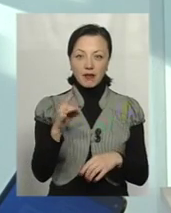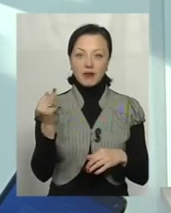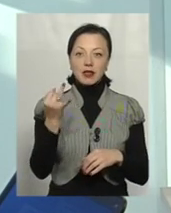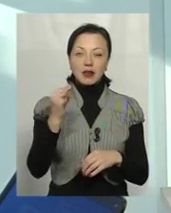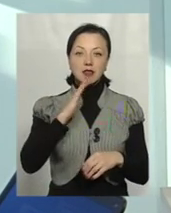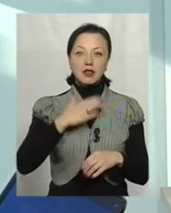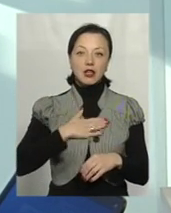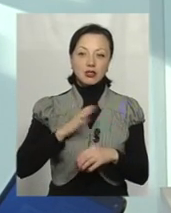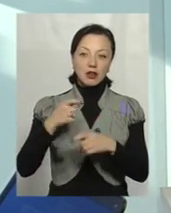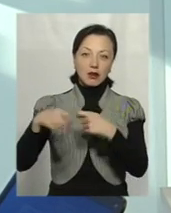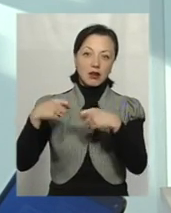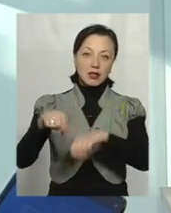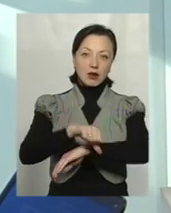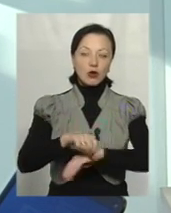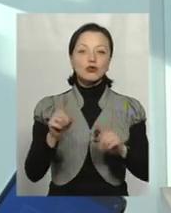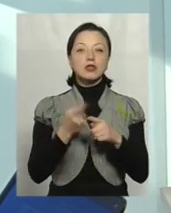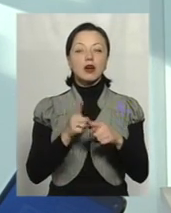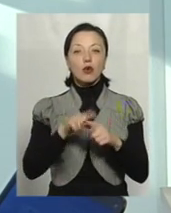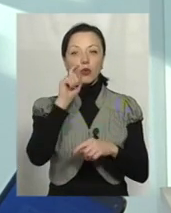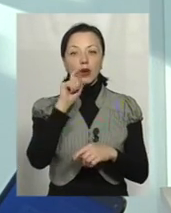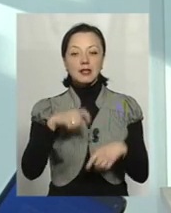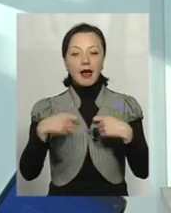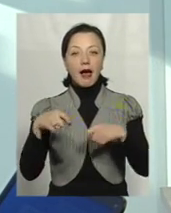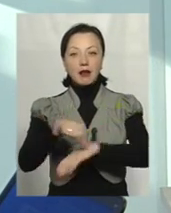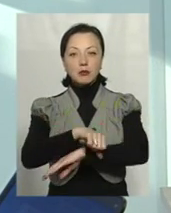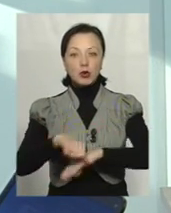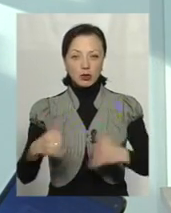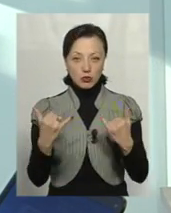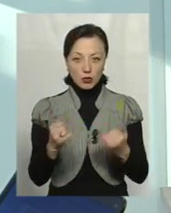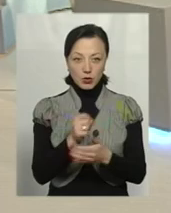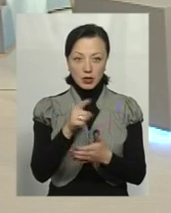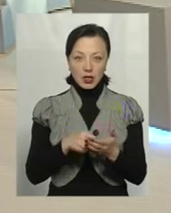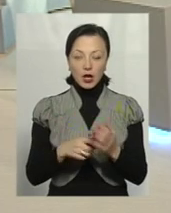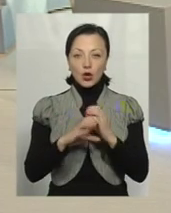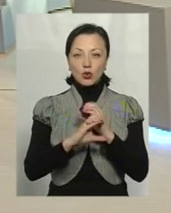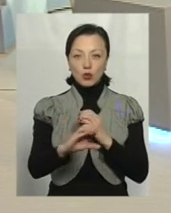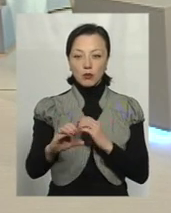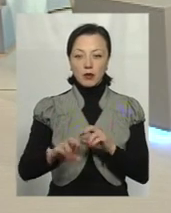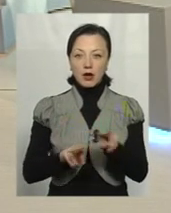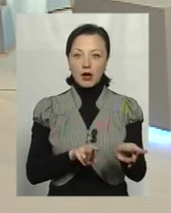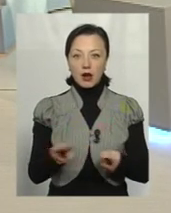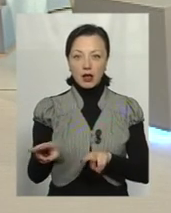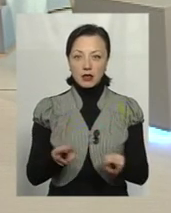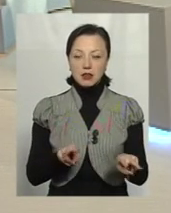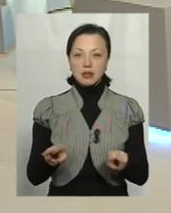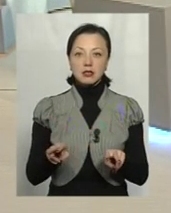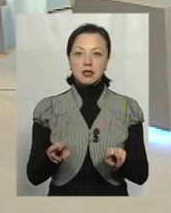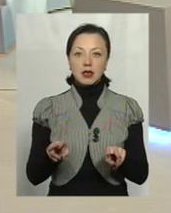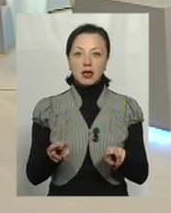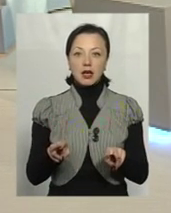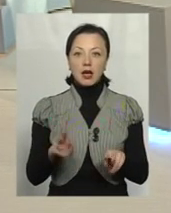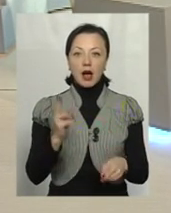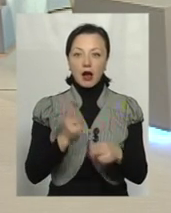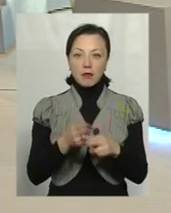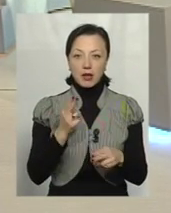наших експортерів. А що таке український експорт на сьогодні? Труби, рельси, арматура, металевий